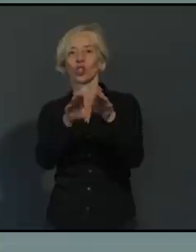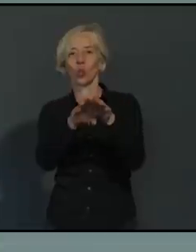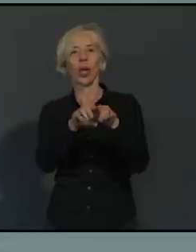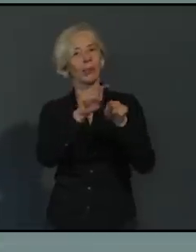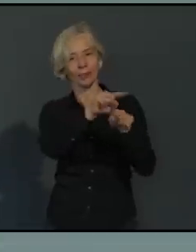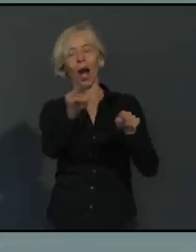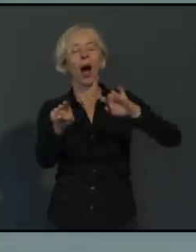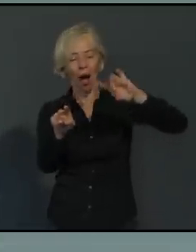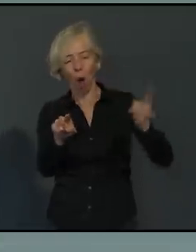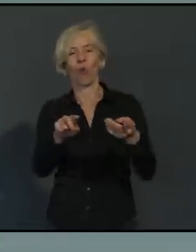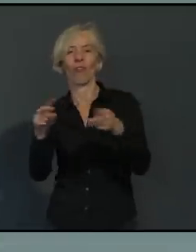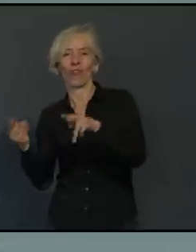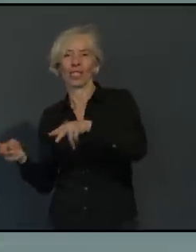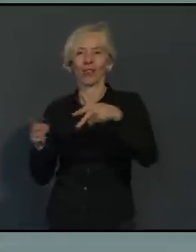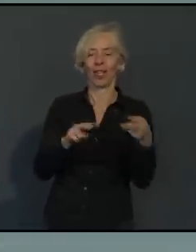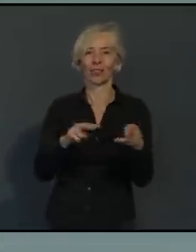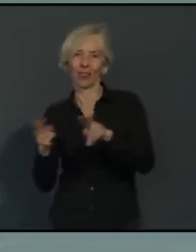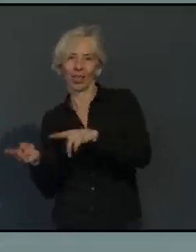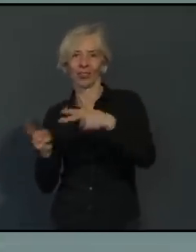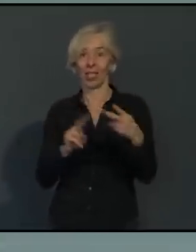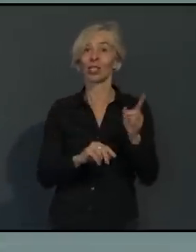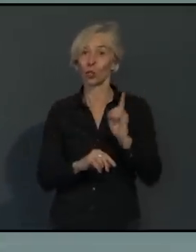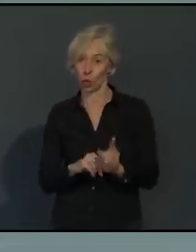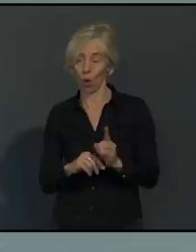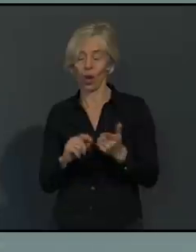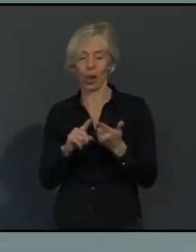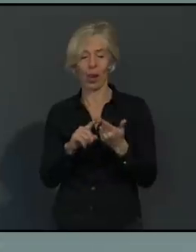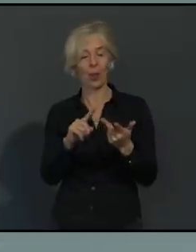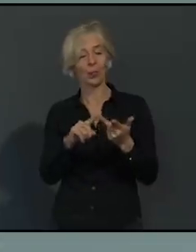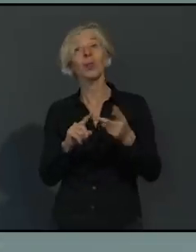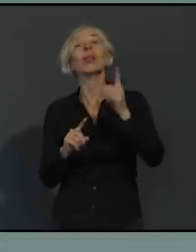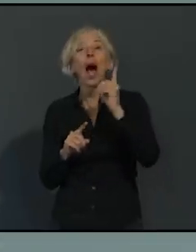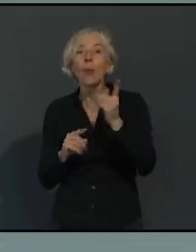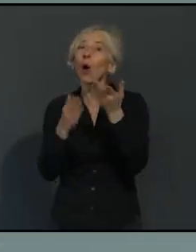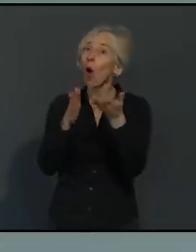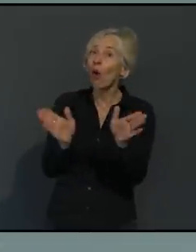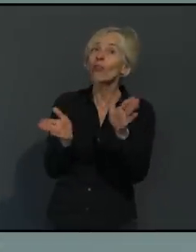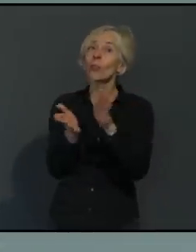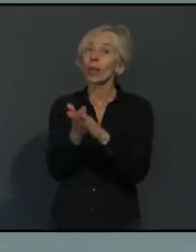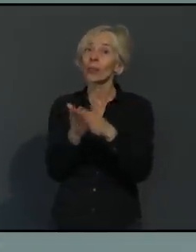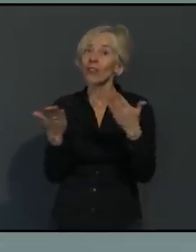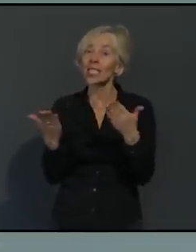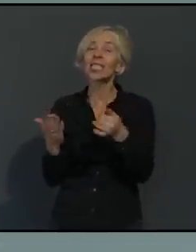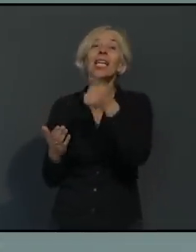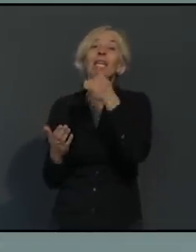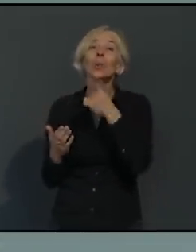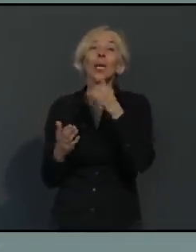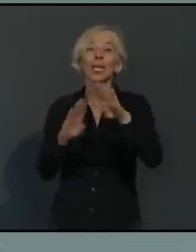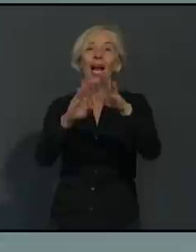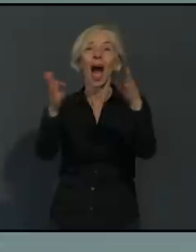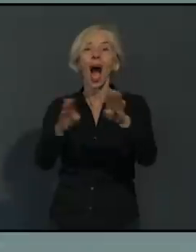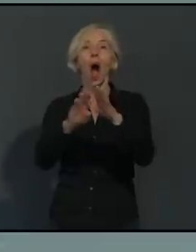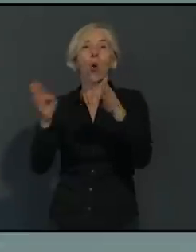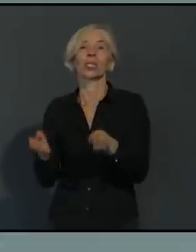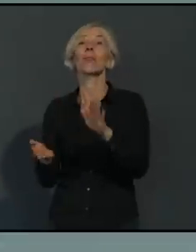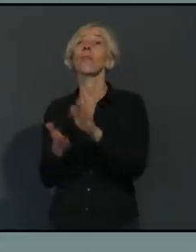entsprechenden strengen Auflagen, die notwendig sind, um einfach auch dort Abstandsregeln einhalten zu können. Ich mache ein